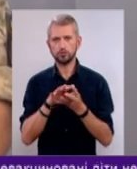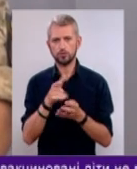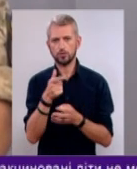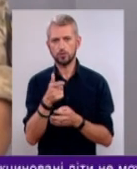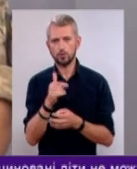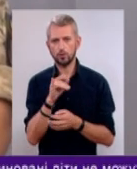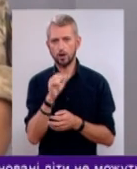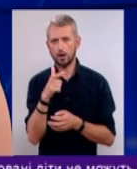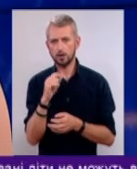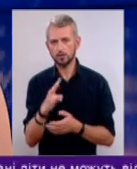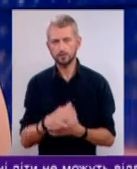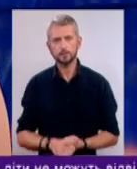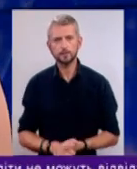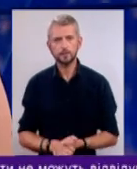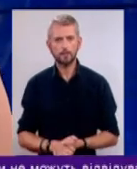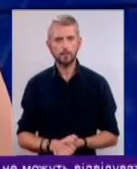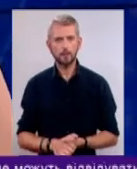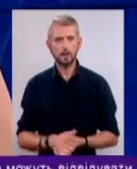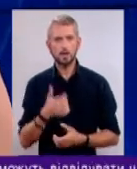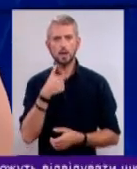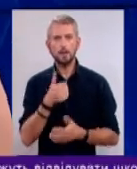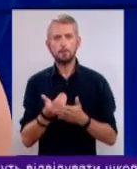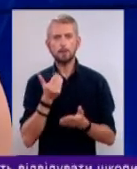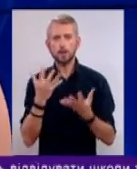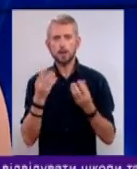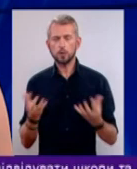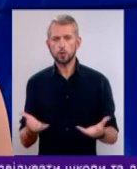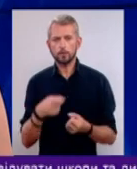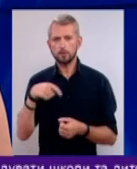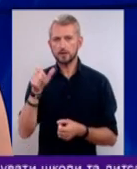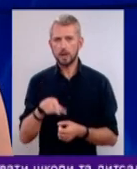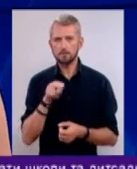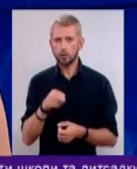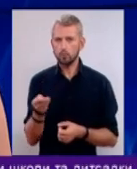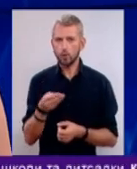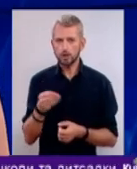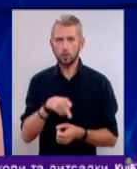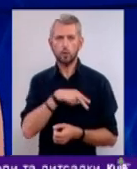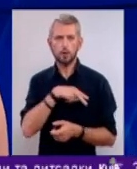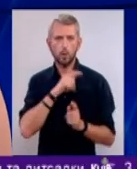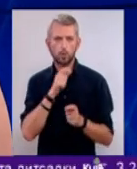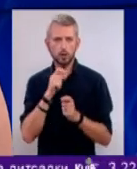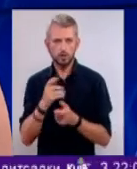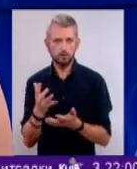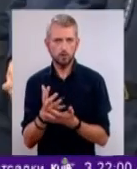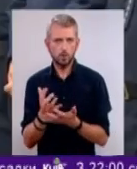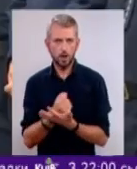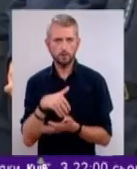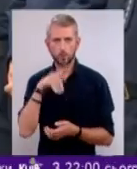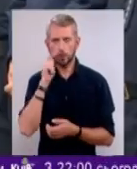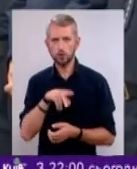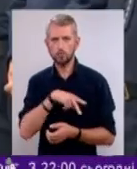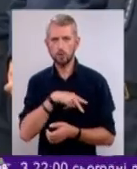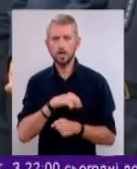вогню «Ураган». Напередодні Дня рятівника президент Петро Порошенко нагородив лауреацію Всеукраїнської премії